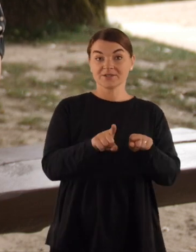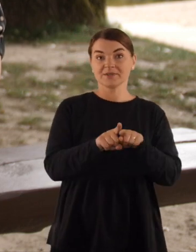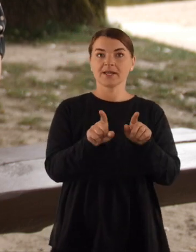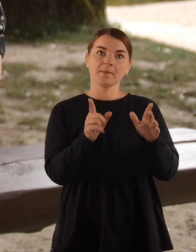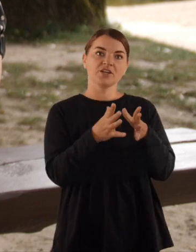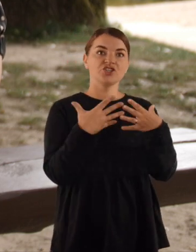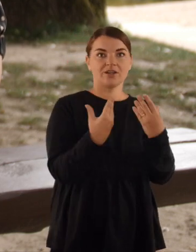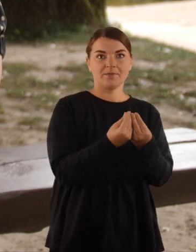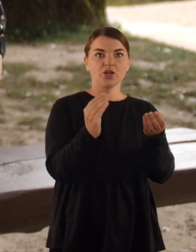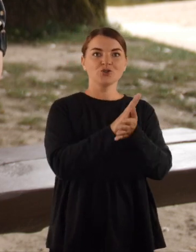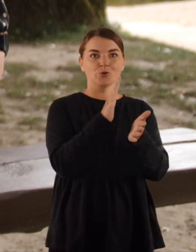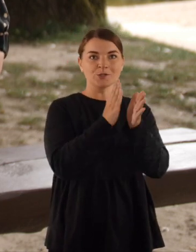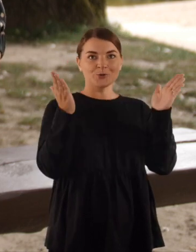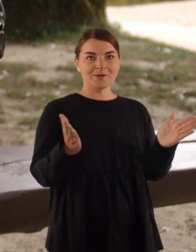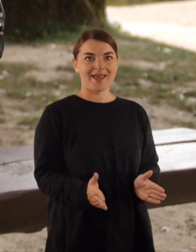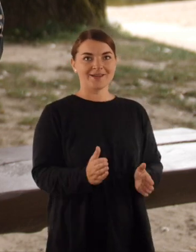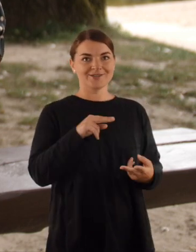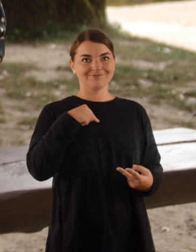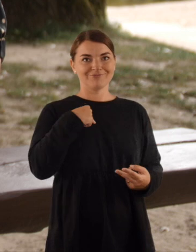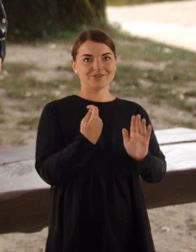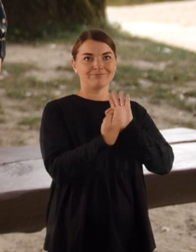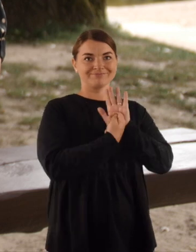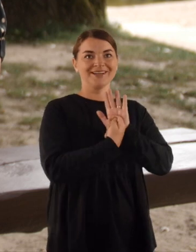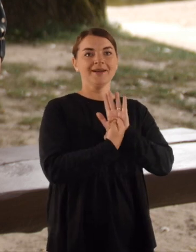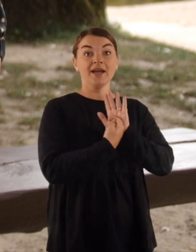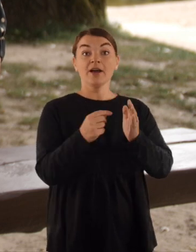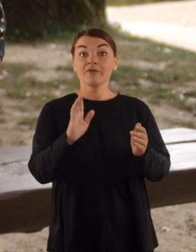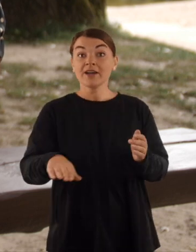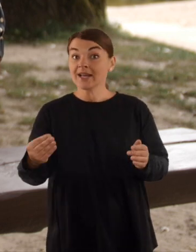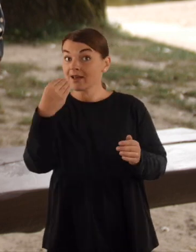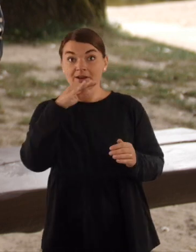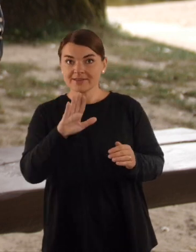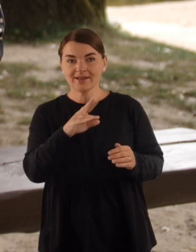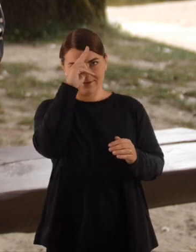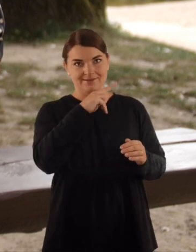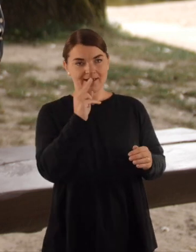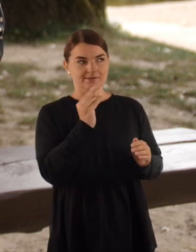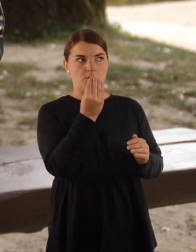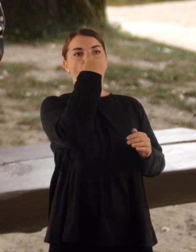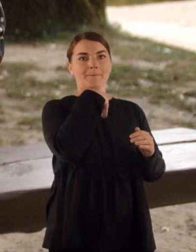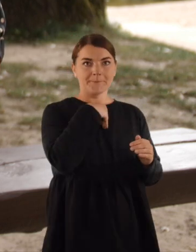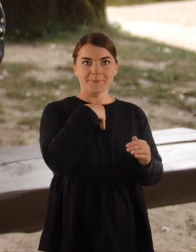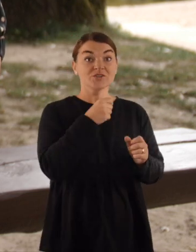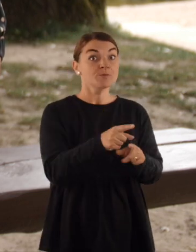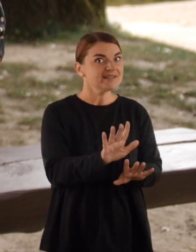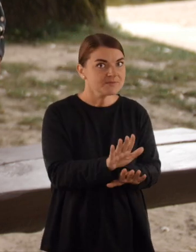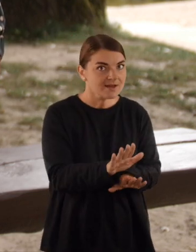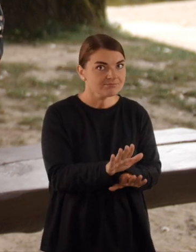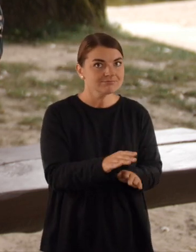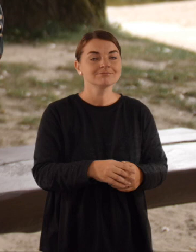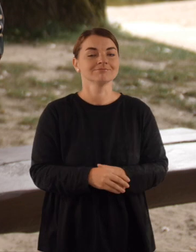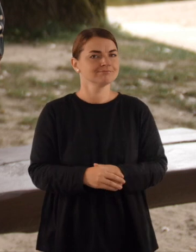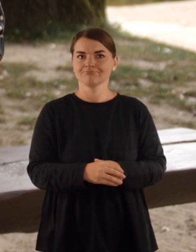toks truputį šeima šukščių dėžė. Tai, ką, vaikai nesuvalgo, tai tieškui tėtis suvalgys, nu, neišmėsim,